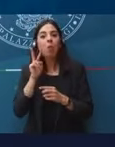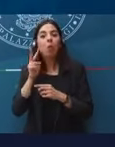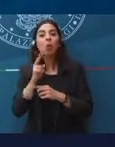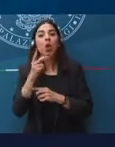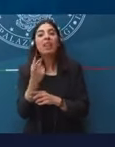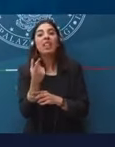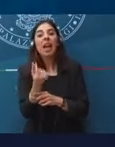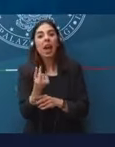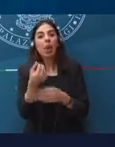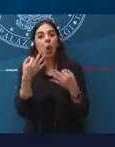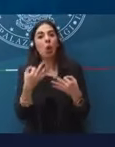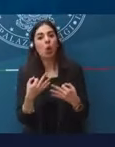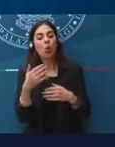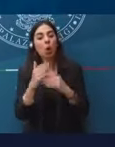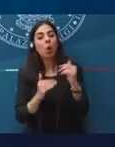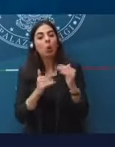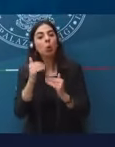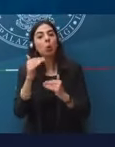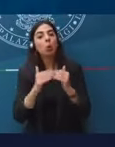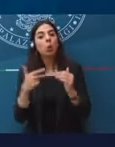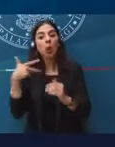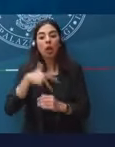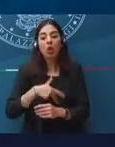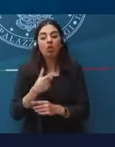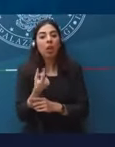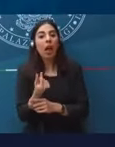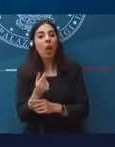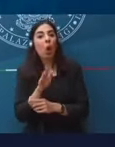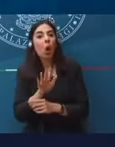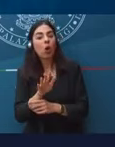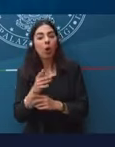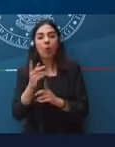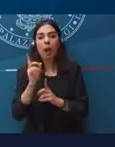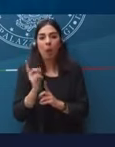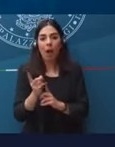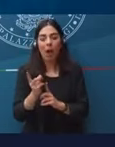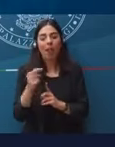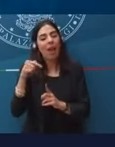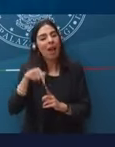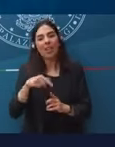in tema di struttura della società e dell'economia. ora è presto.